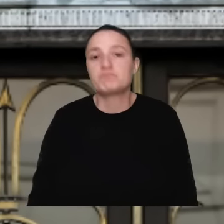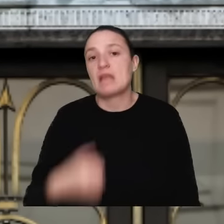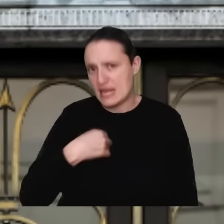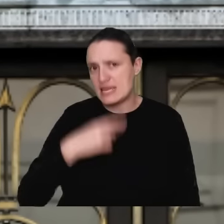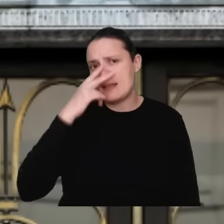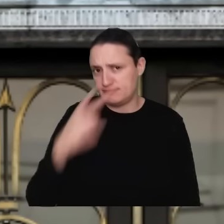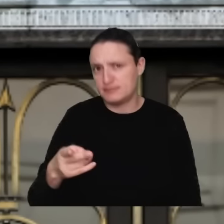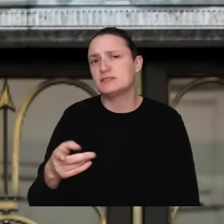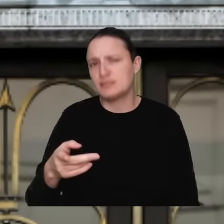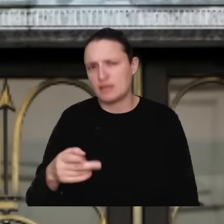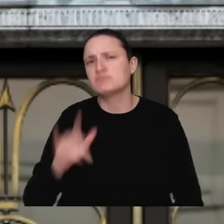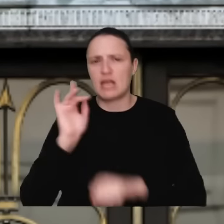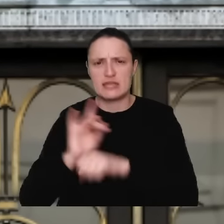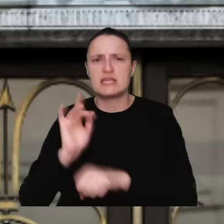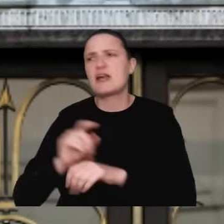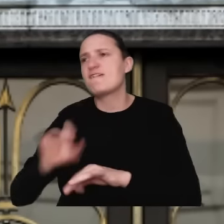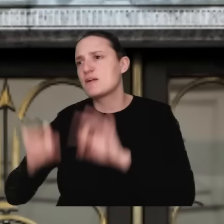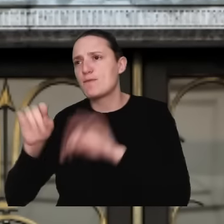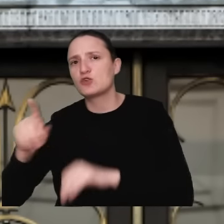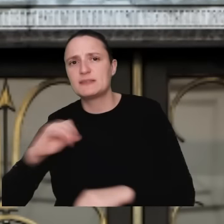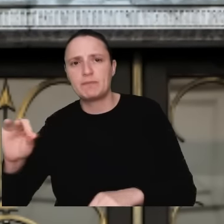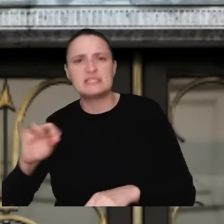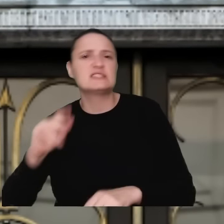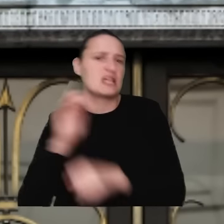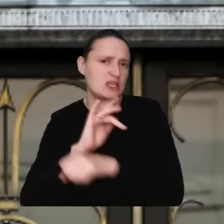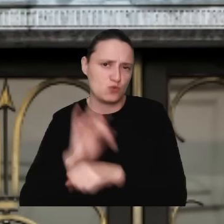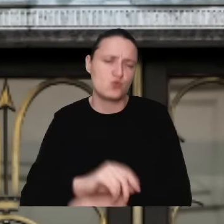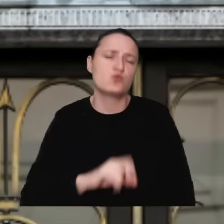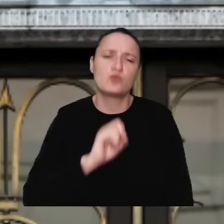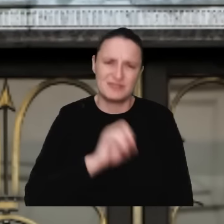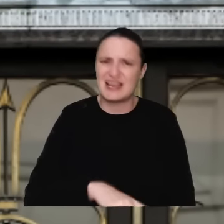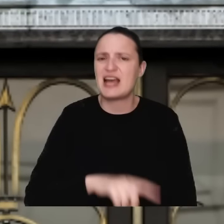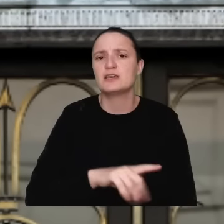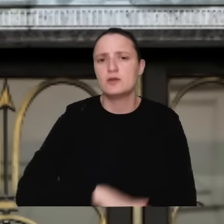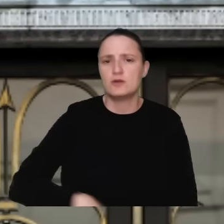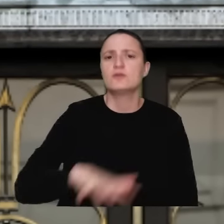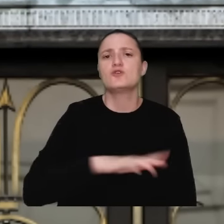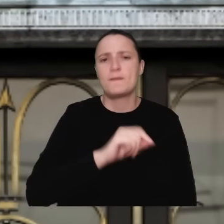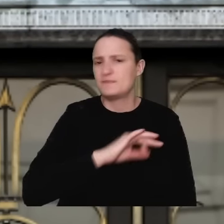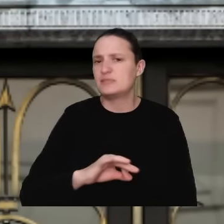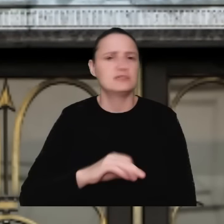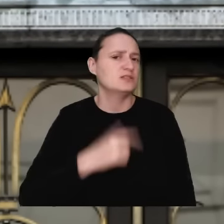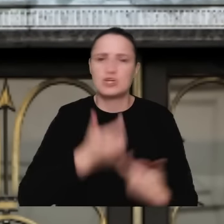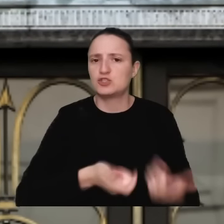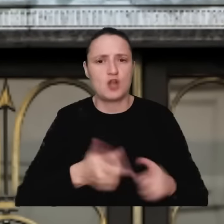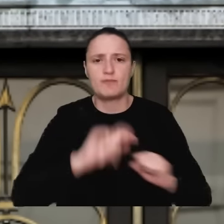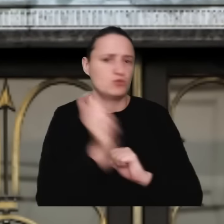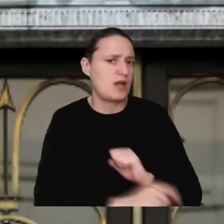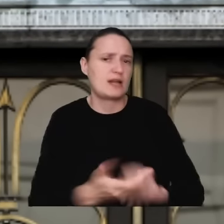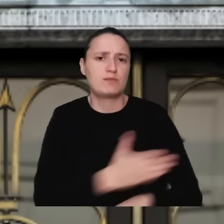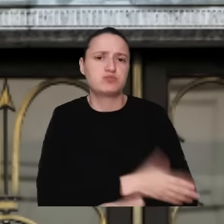zarzutami od naszych wyborców, naszych takich zdefiniowanych wyborców, że te rozliczenia wówczas nie były